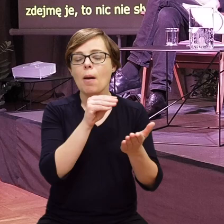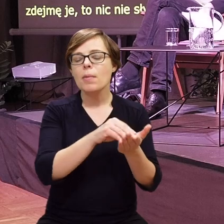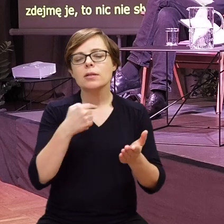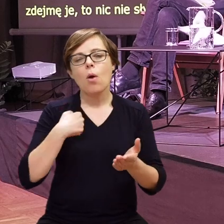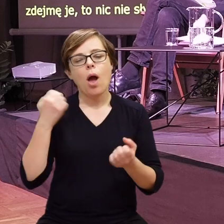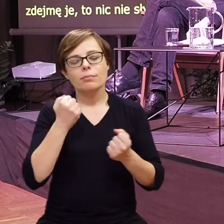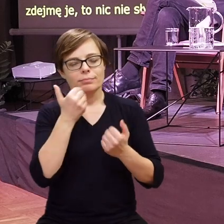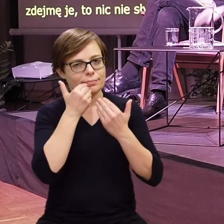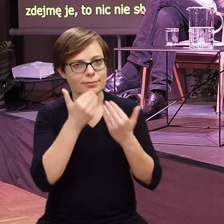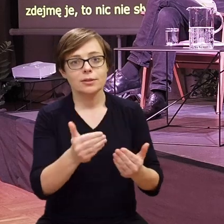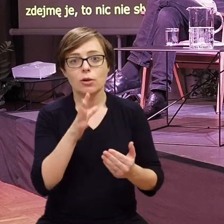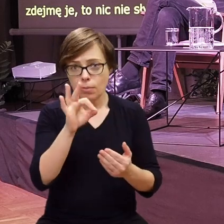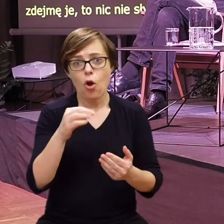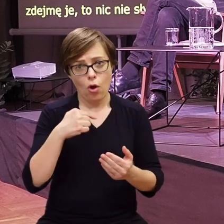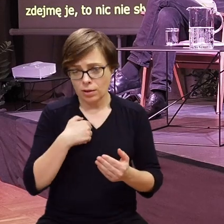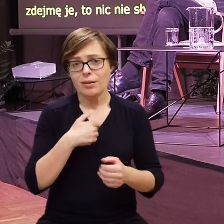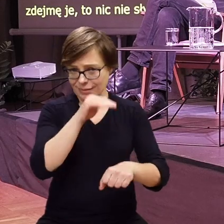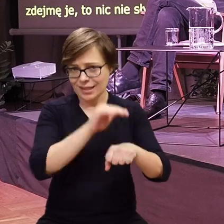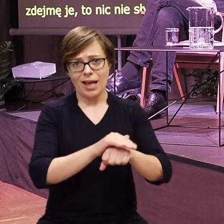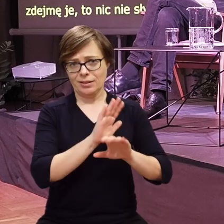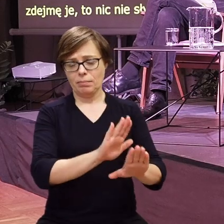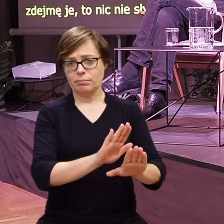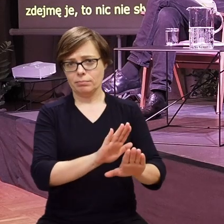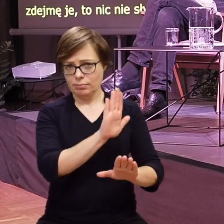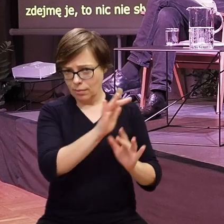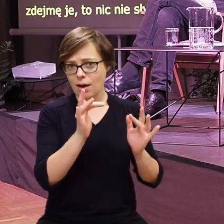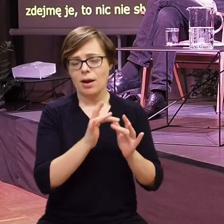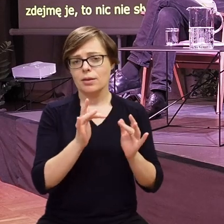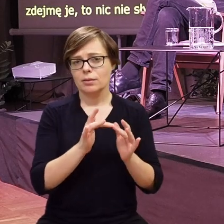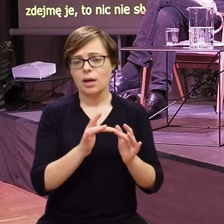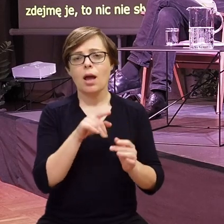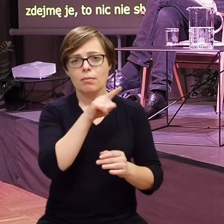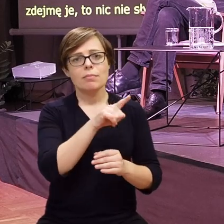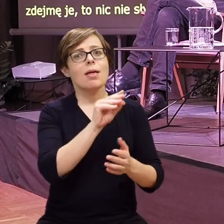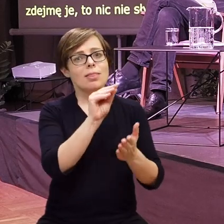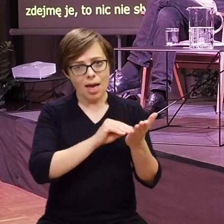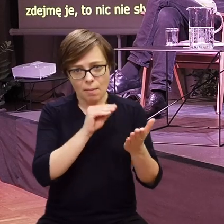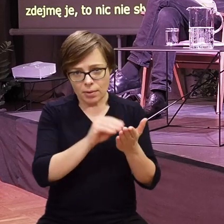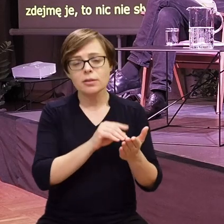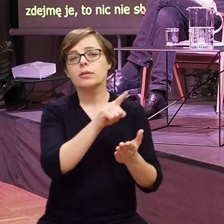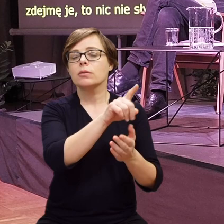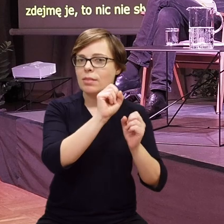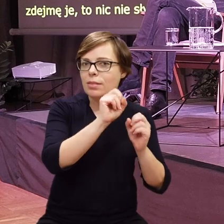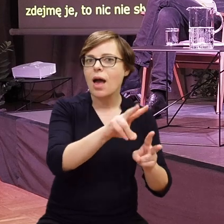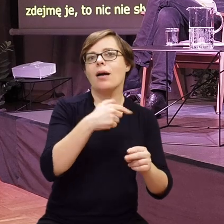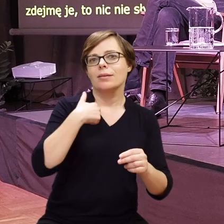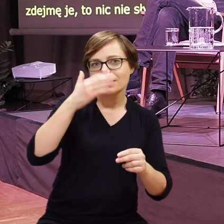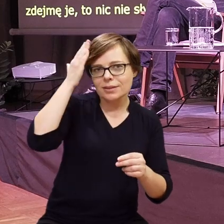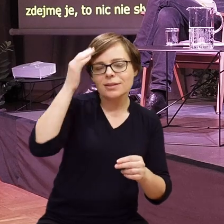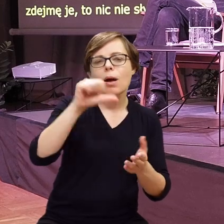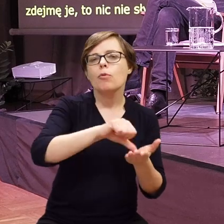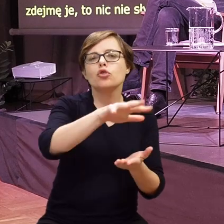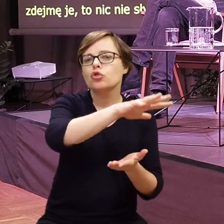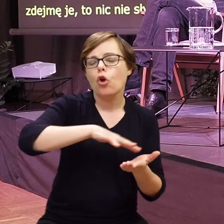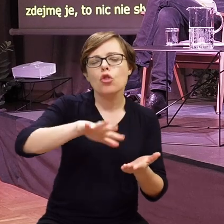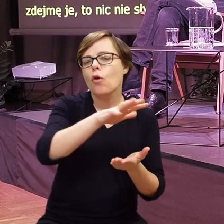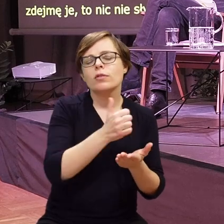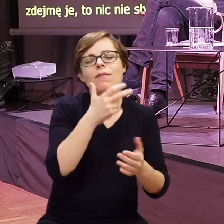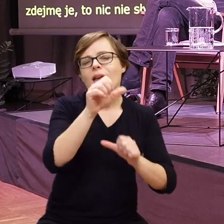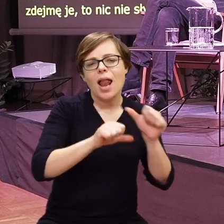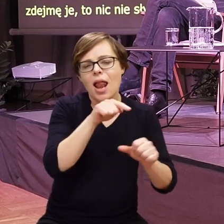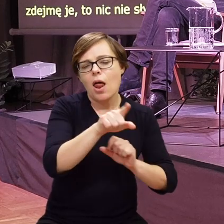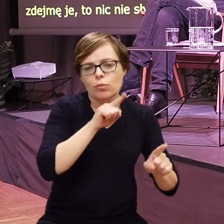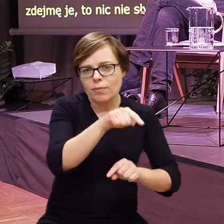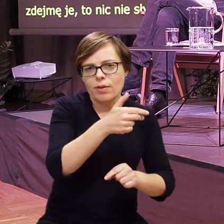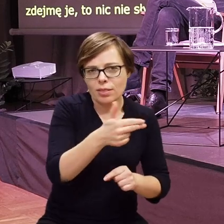Świderskiemu, że to napisał. Bardzo, bardzo. Bo zupełnie się skazam z tym wpisem. znaczy napisał, że tak, ja to wszystko znam. Mówimy o tym w środowisku